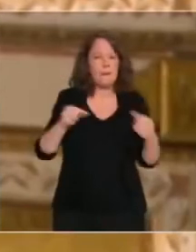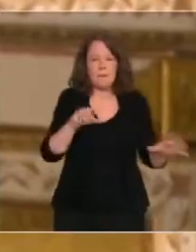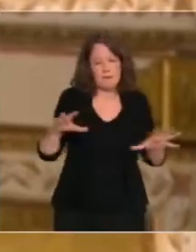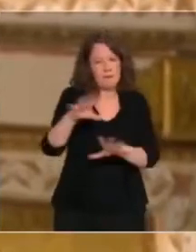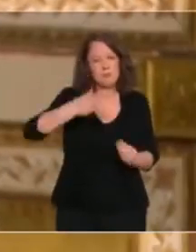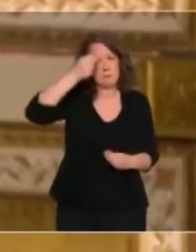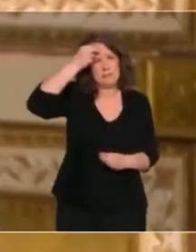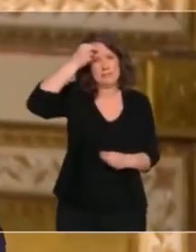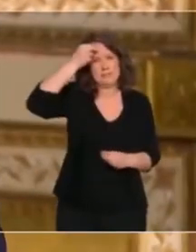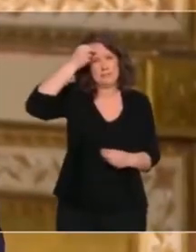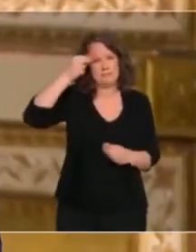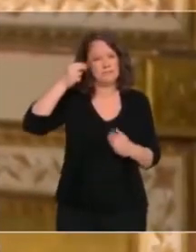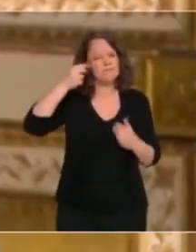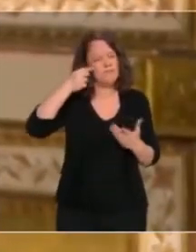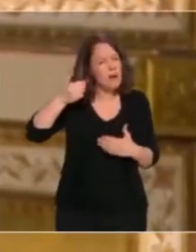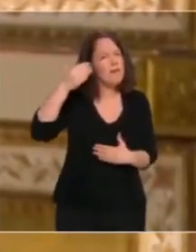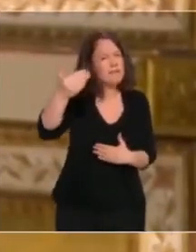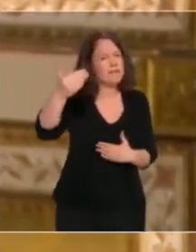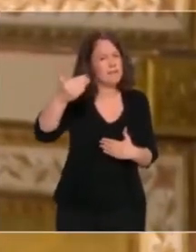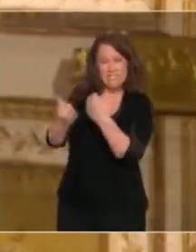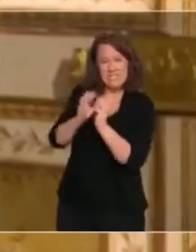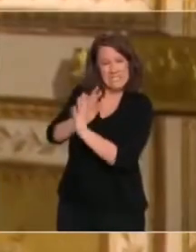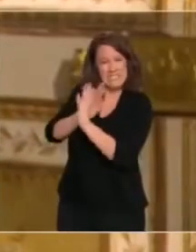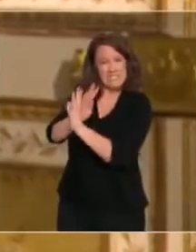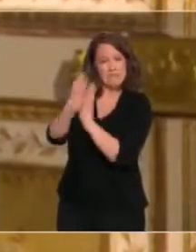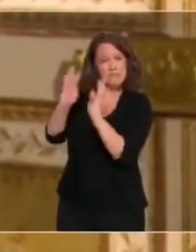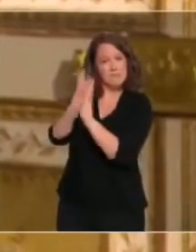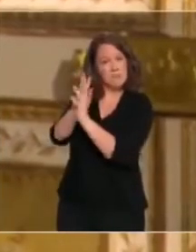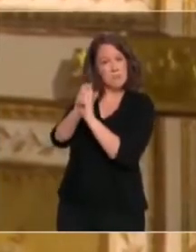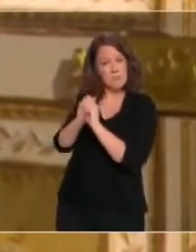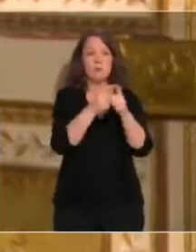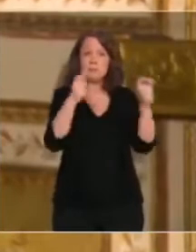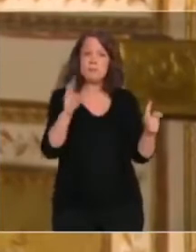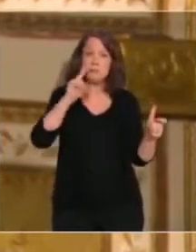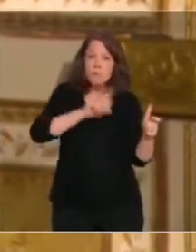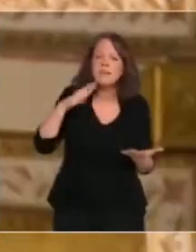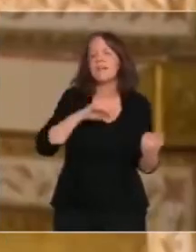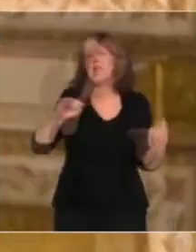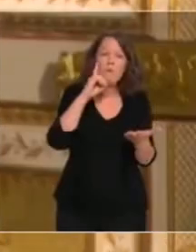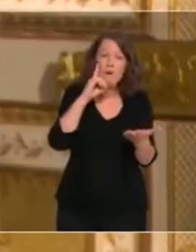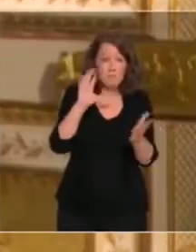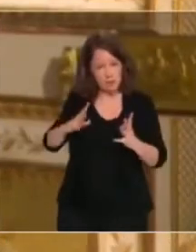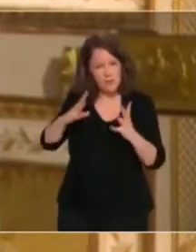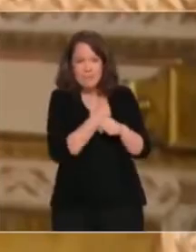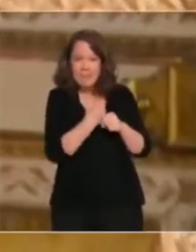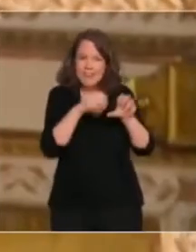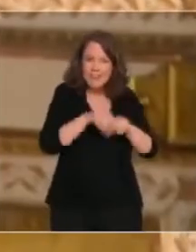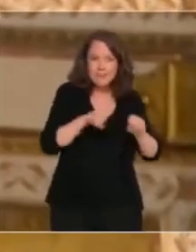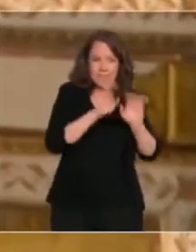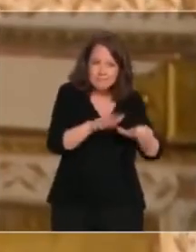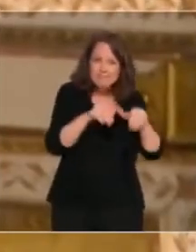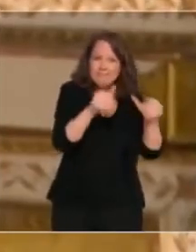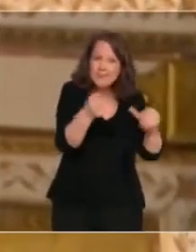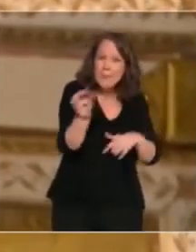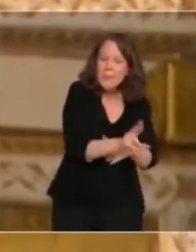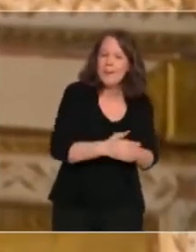sont explorées. Il s'agira de nous réorganiser. Et je veux ce soir réquisitionner tous les appartements vides. Le gouvernement